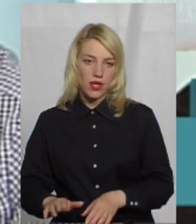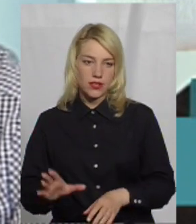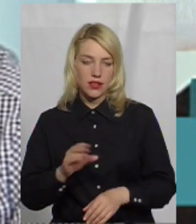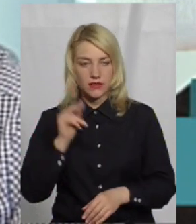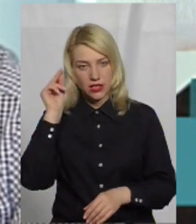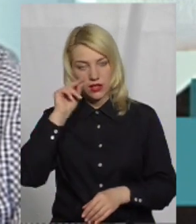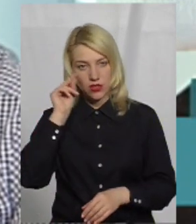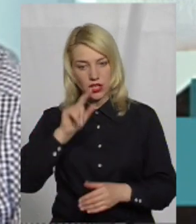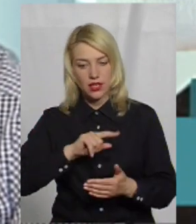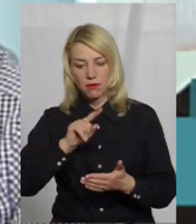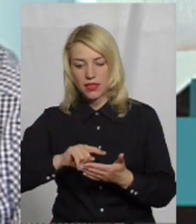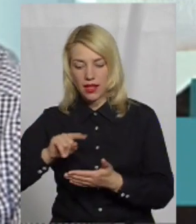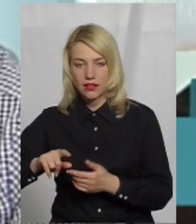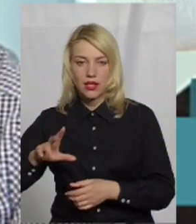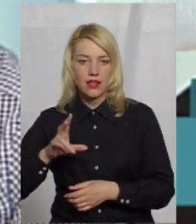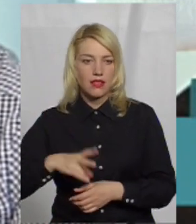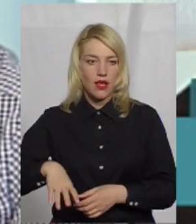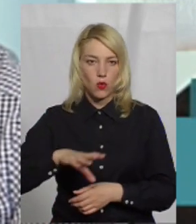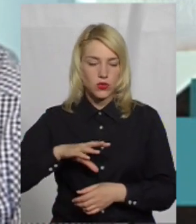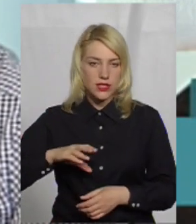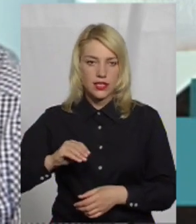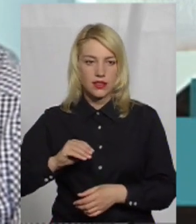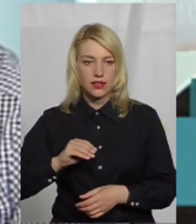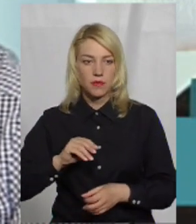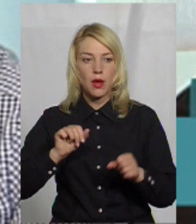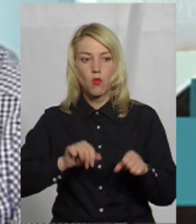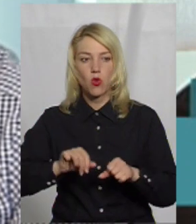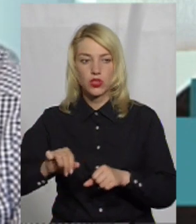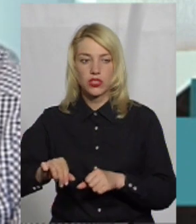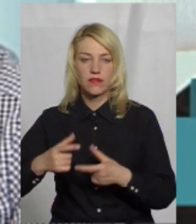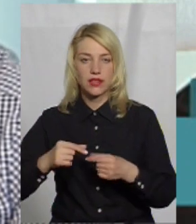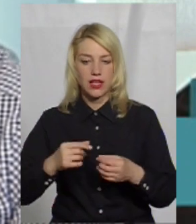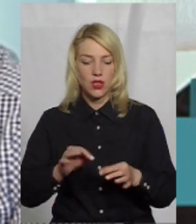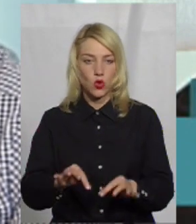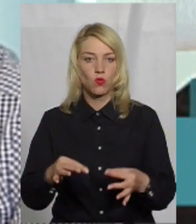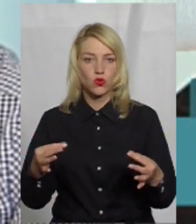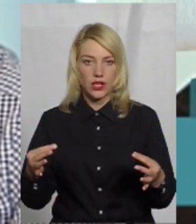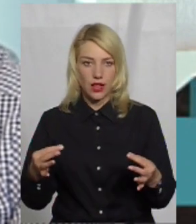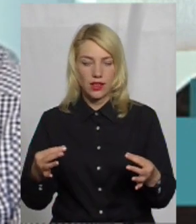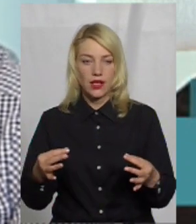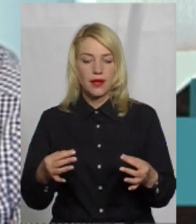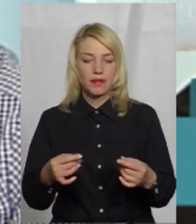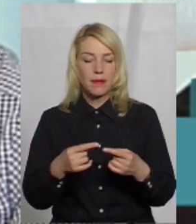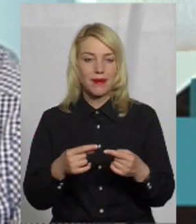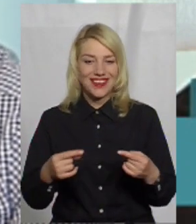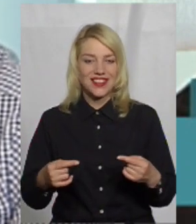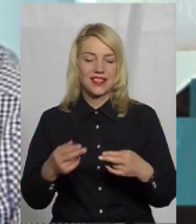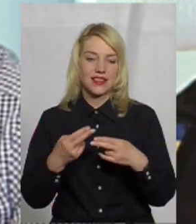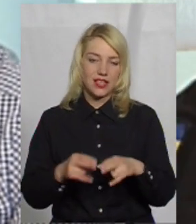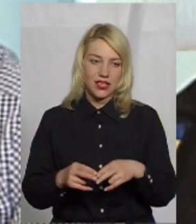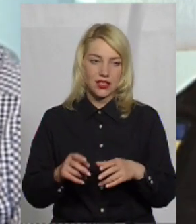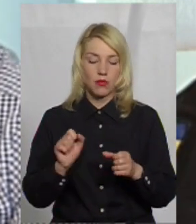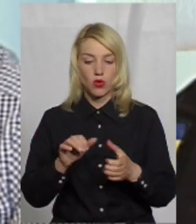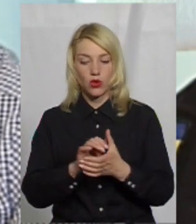всіх навчальних питаннях, на всіх можливих, де їх допускали, приладах, техніці,